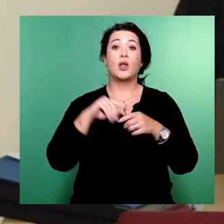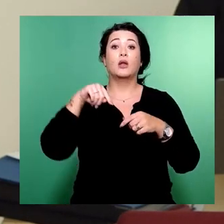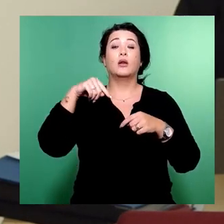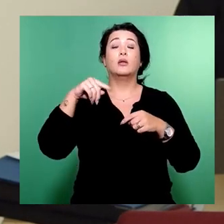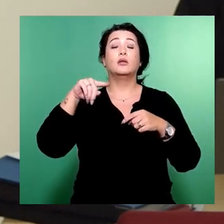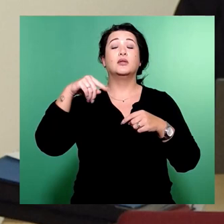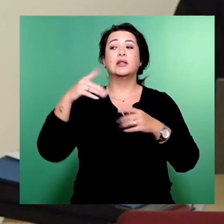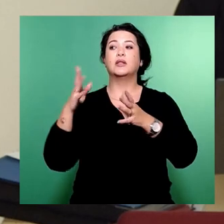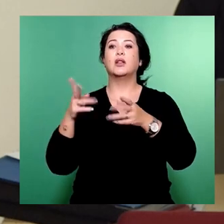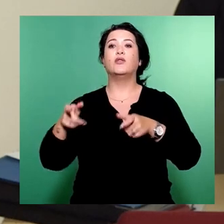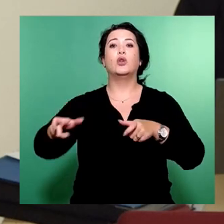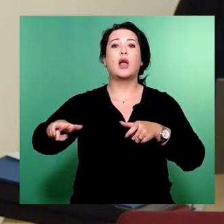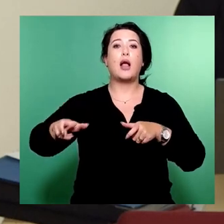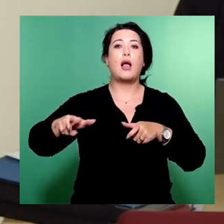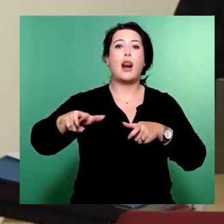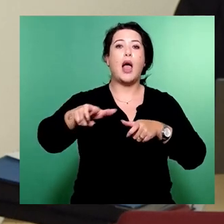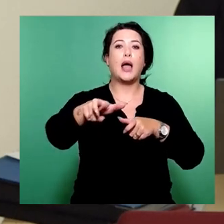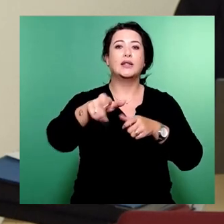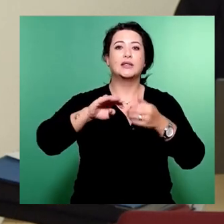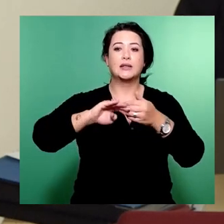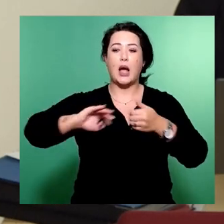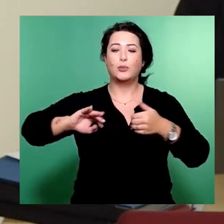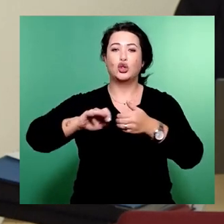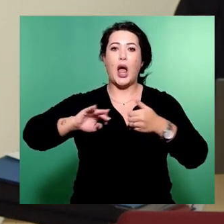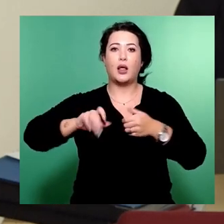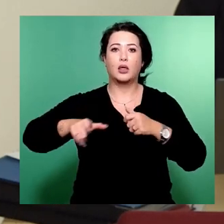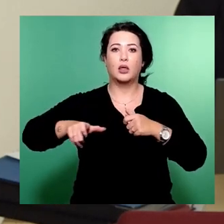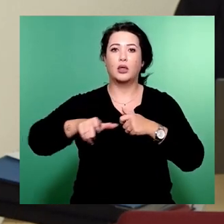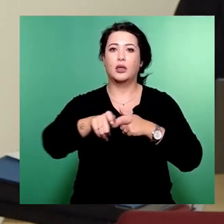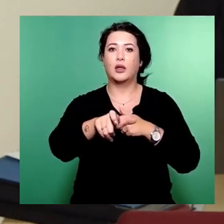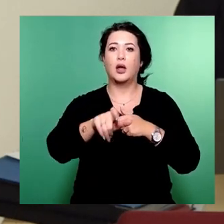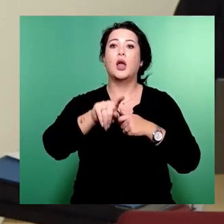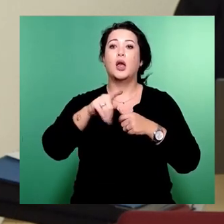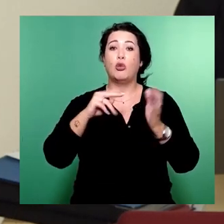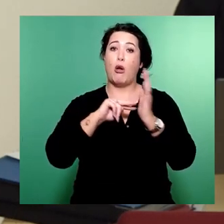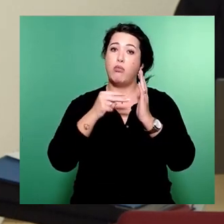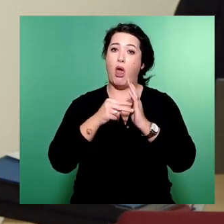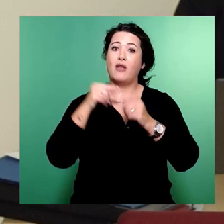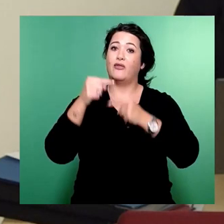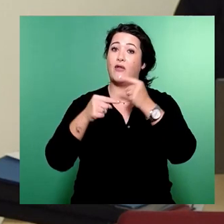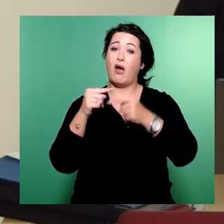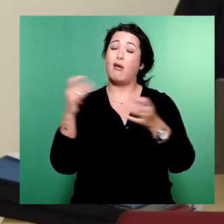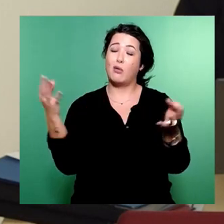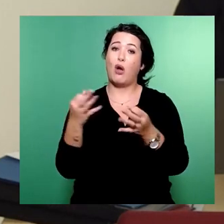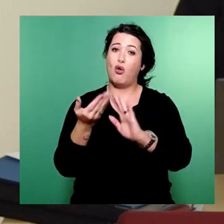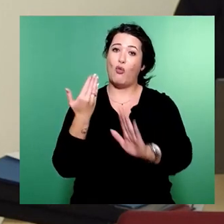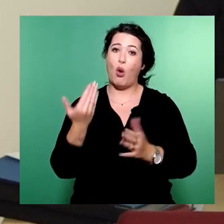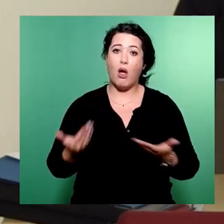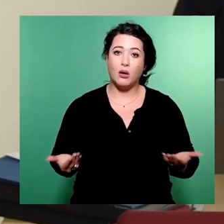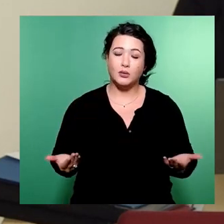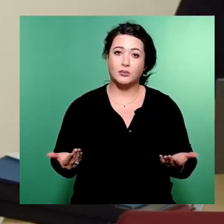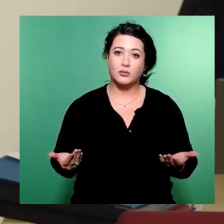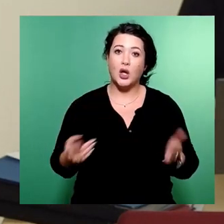geänderten Gleisachsabstand der neuen Stadtbahnwagen ein Planverfahren erfordert, weil ich die Gleise auseinanderziehe